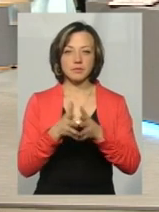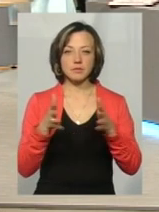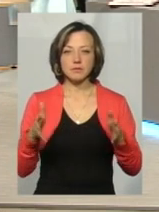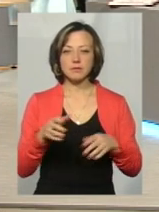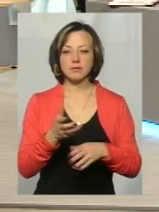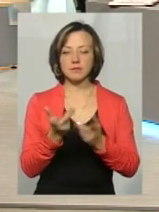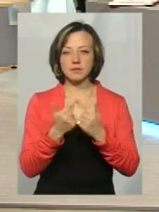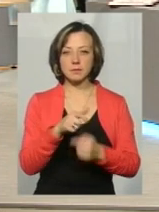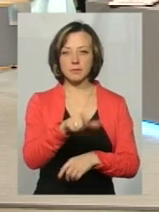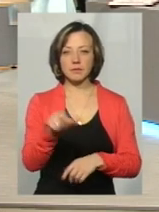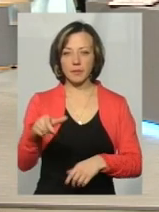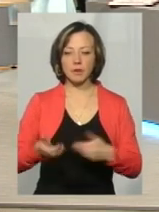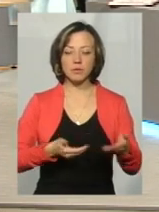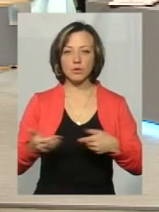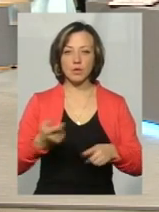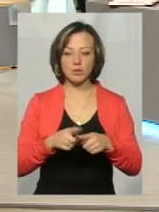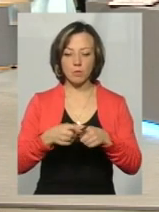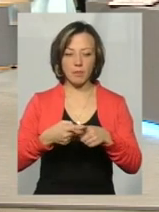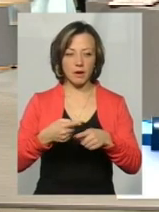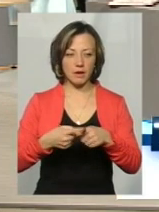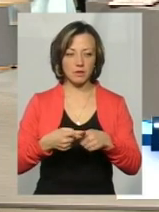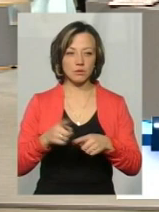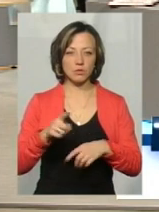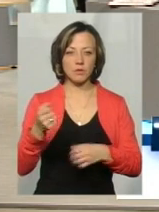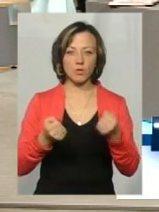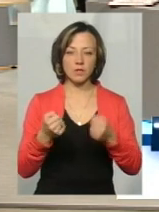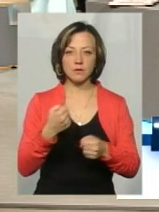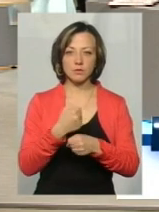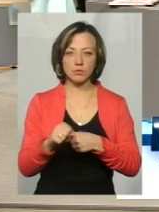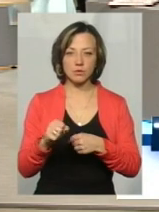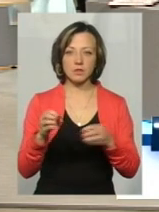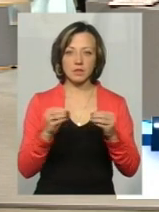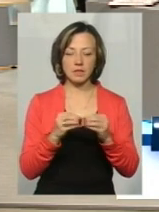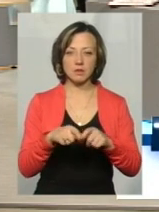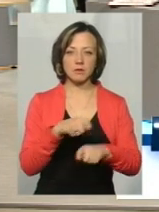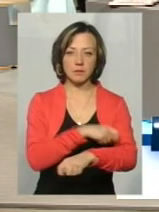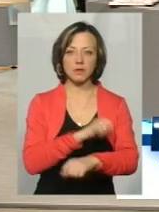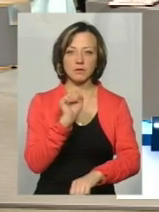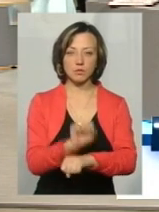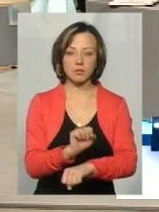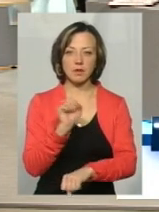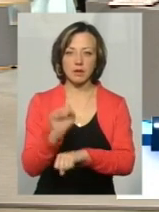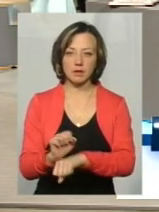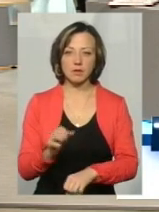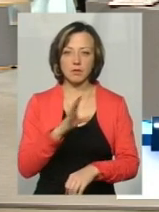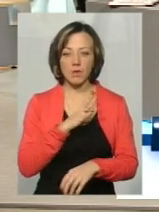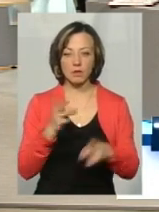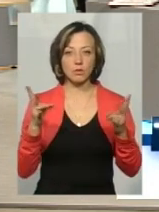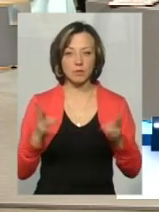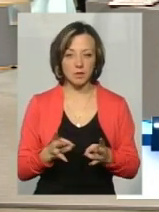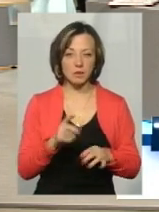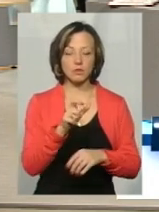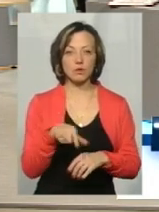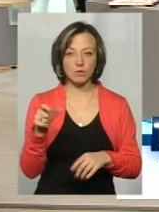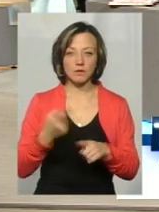пішкодів перетинає на тому перехресті, щоб водіїв змушувати кожних 10 метрів зупинятися. Тобто, якщо б там була необхідність, і